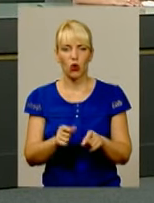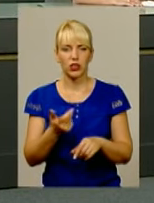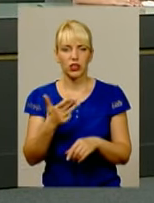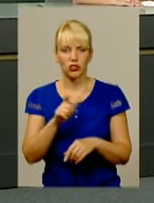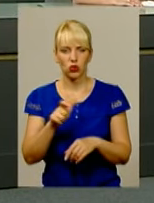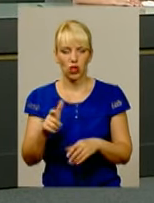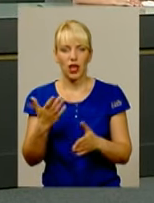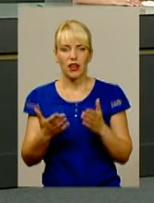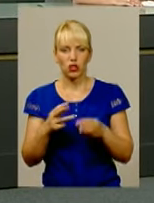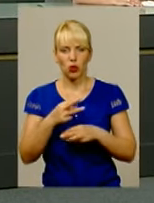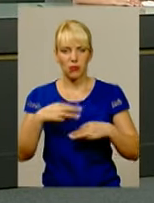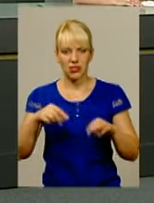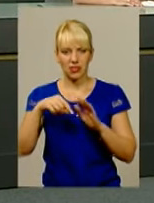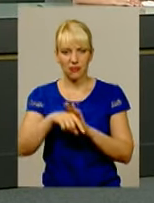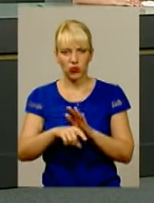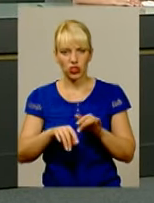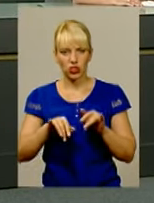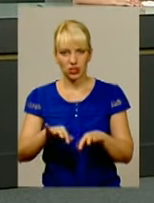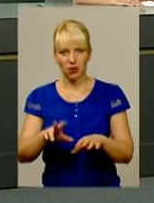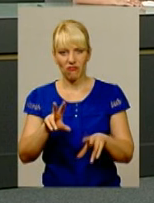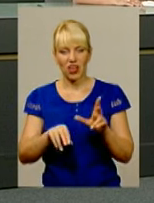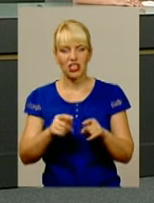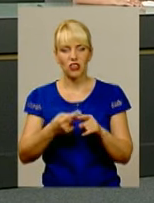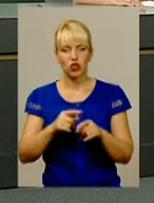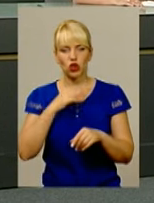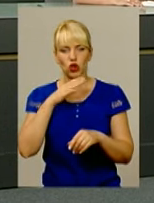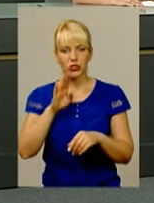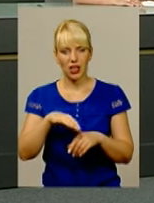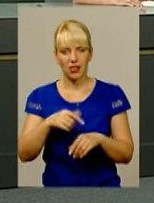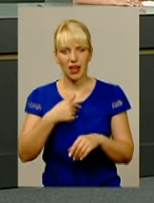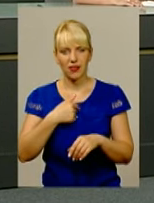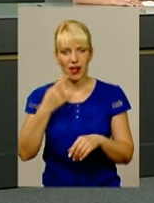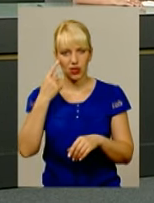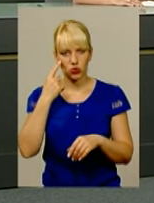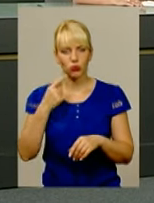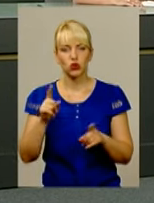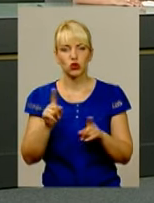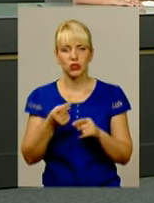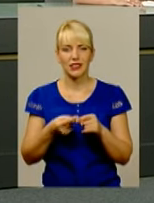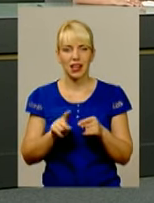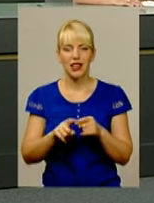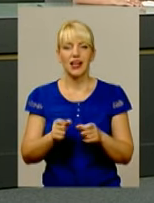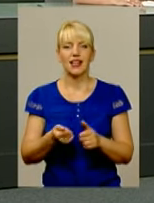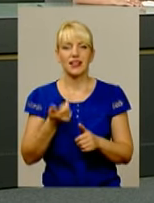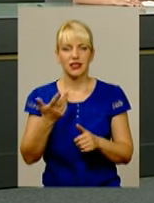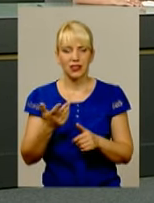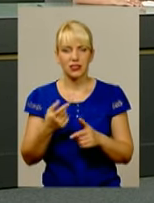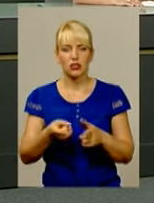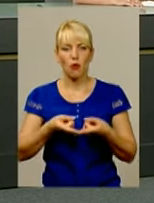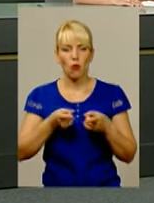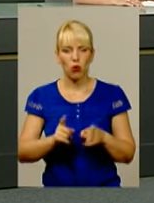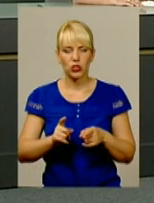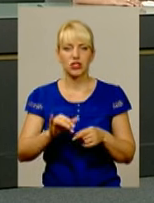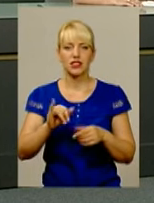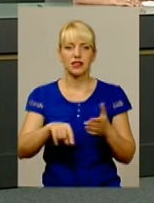вважає, що це достатній, а я думаю, що ця кількість майбутніх поліцейських погоджена і з міською владою, і з